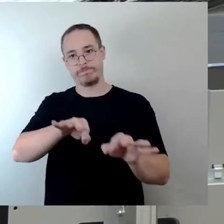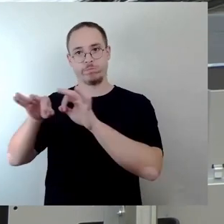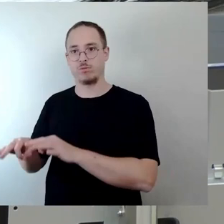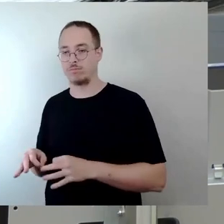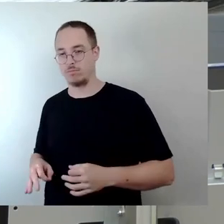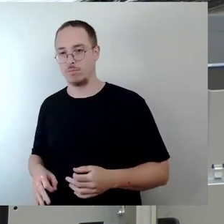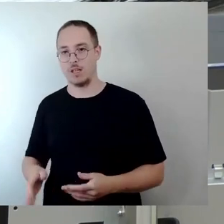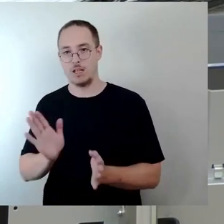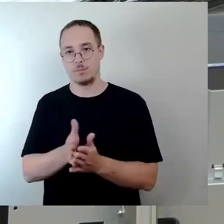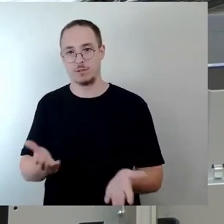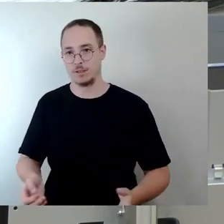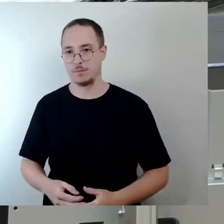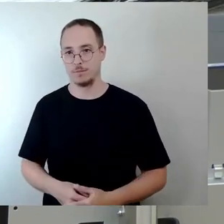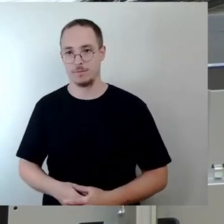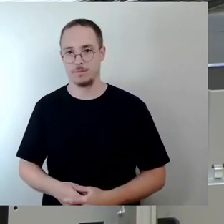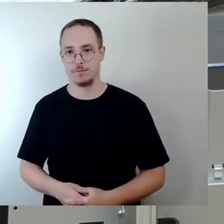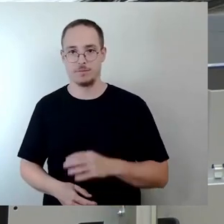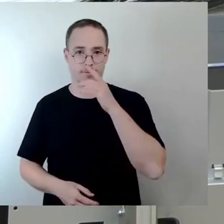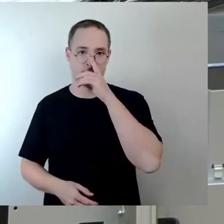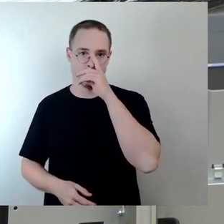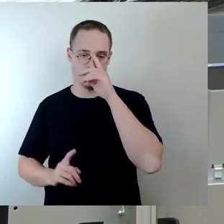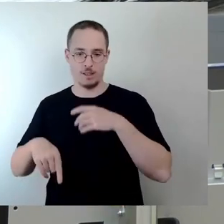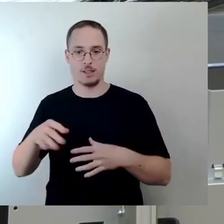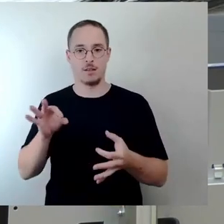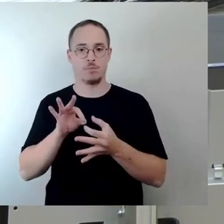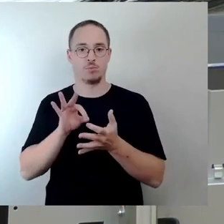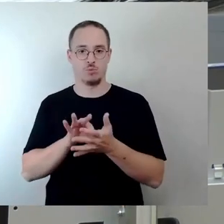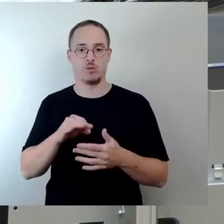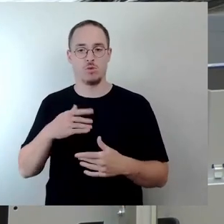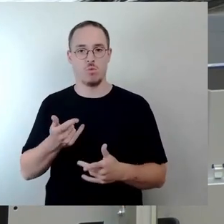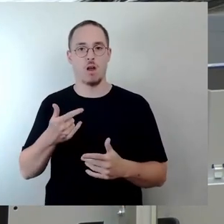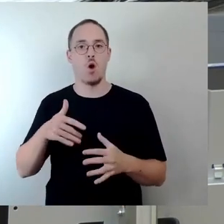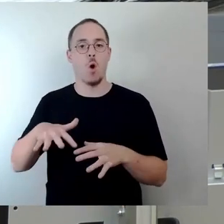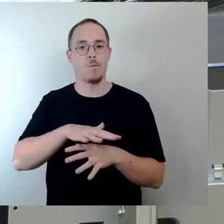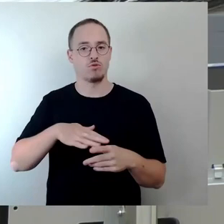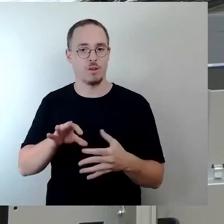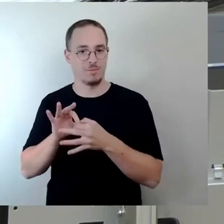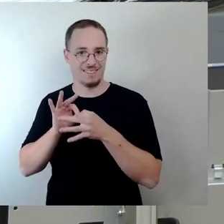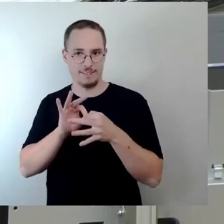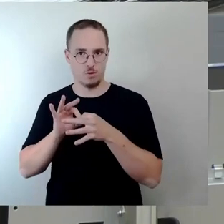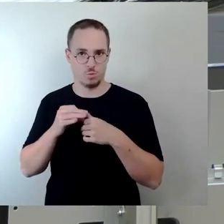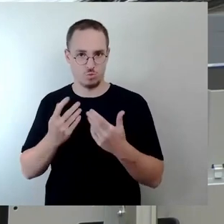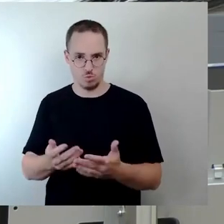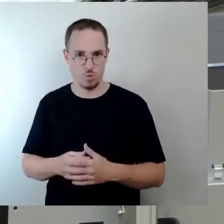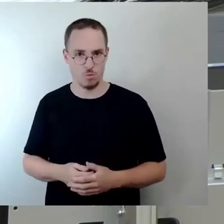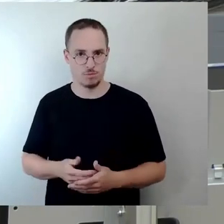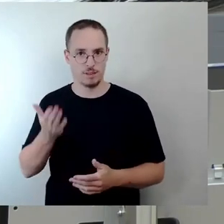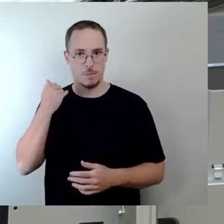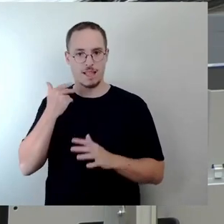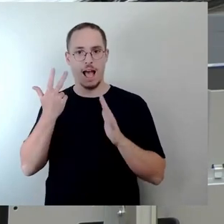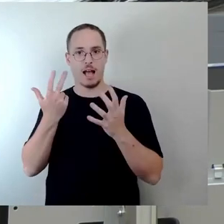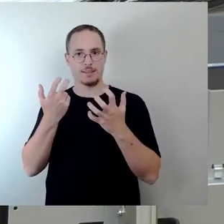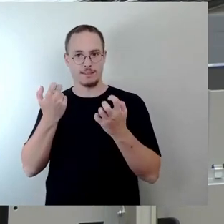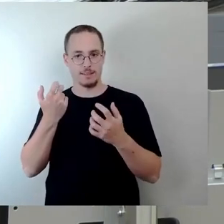Beziehung zu diesen Funktionsräumen, die Wolfgang Hähnisch in den 80er Jahren gebaut hat, die ist nicht woanders